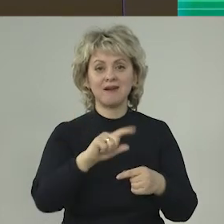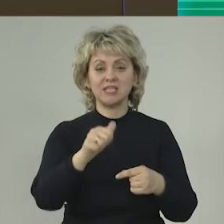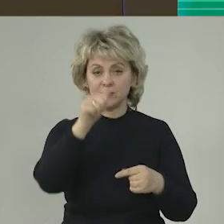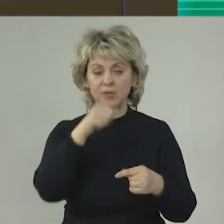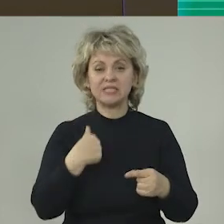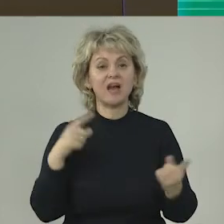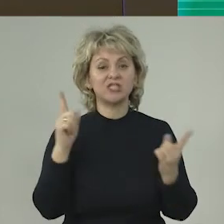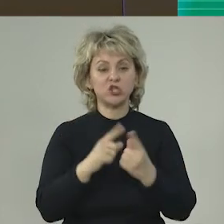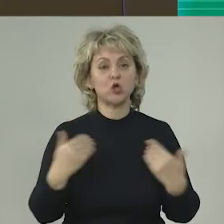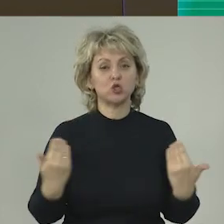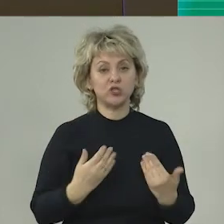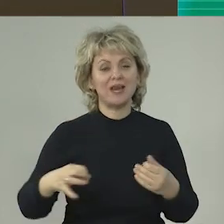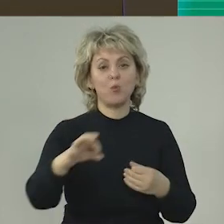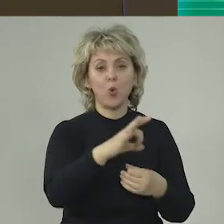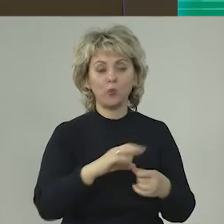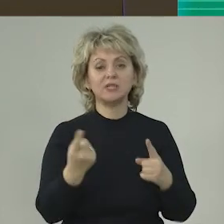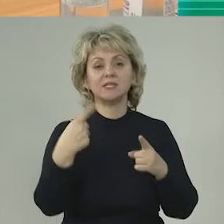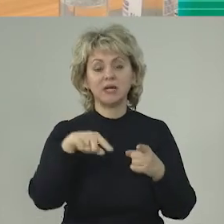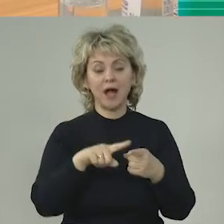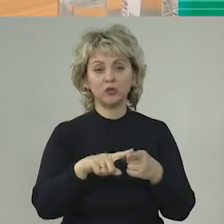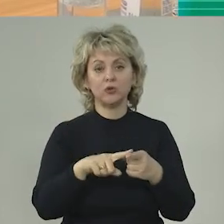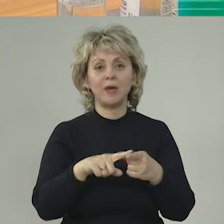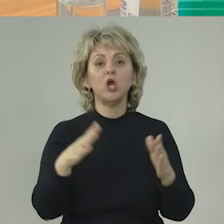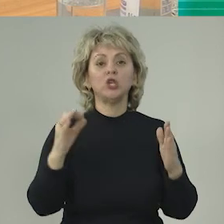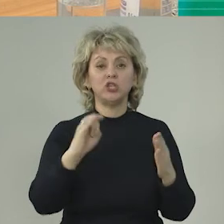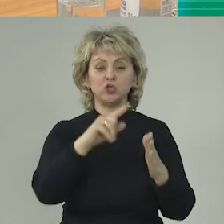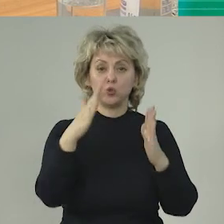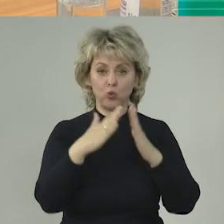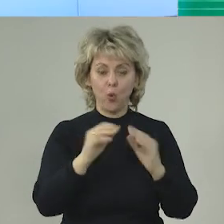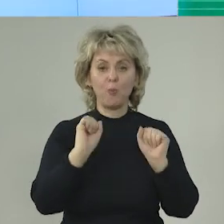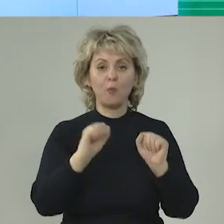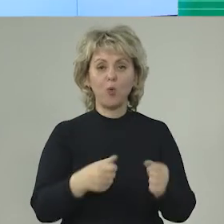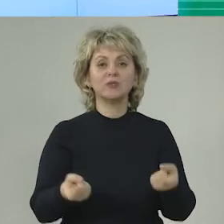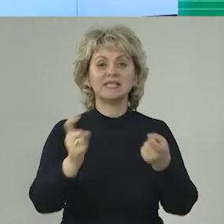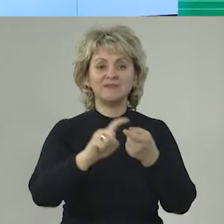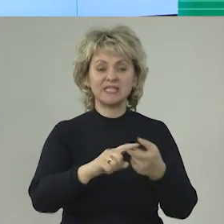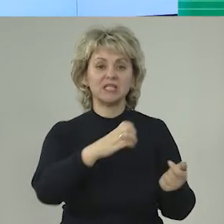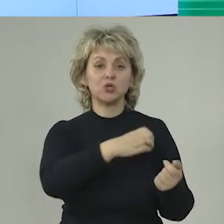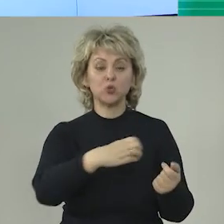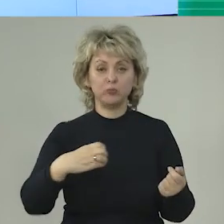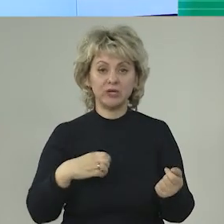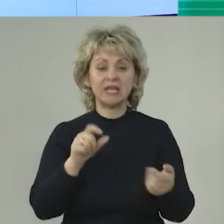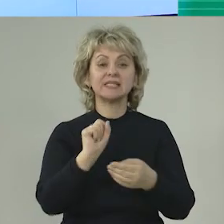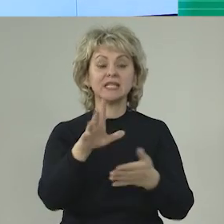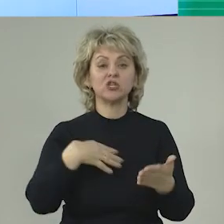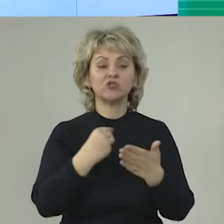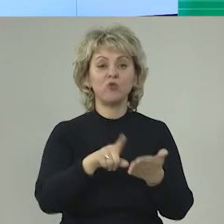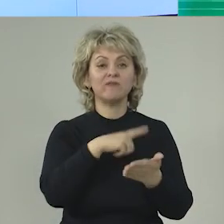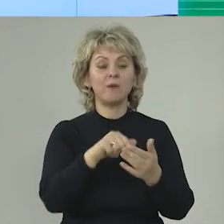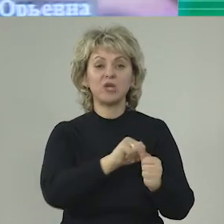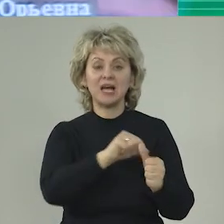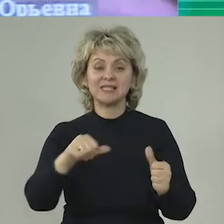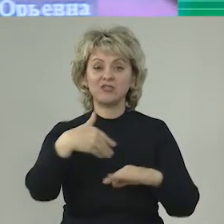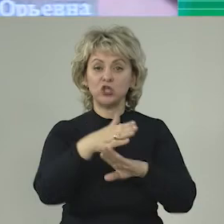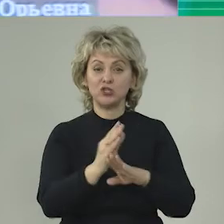месяц встречаюсь с жителями области, которые из дома могут связаться с губернатором и задать свои вопросы.